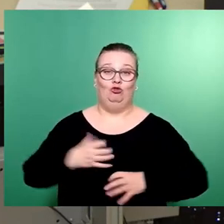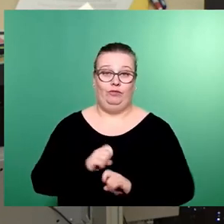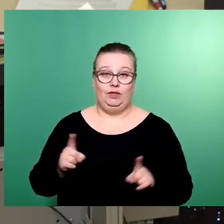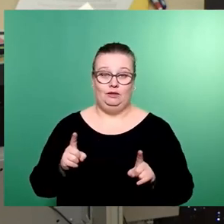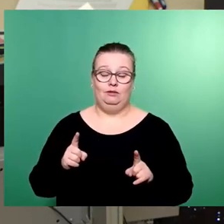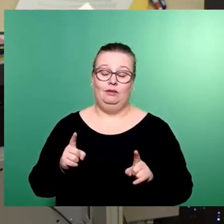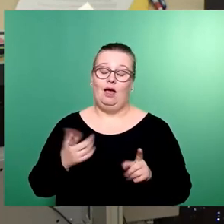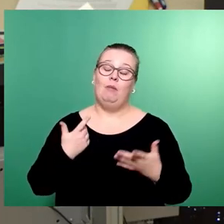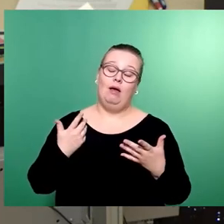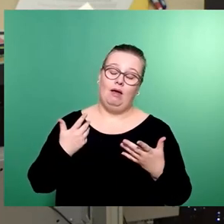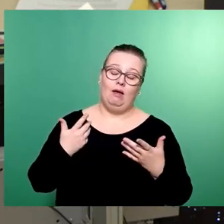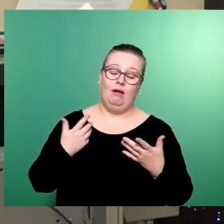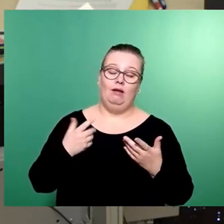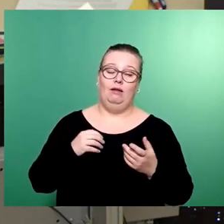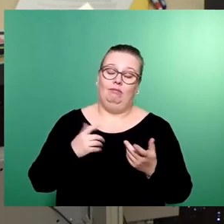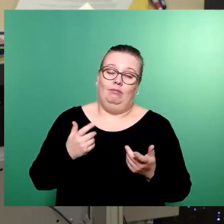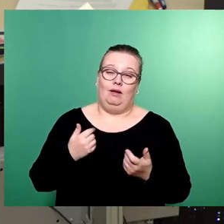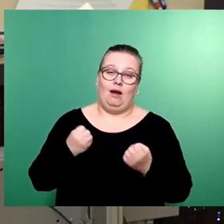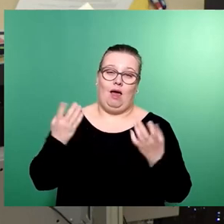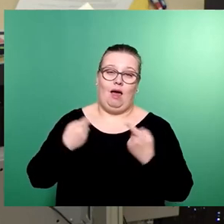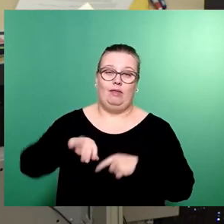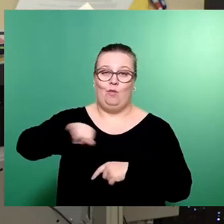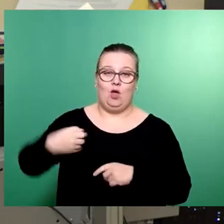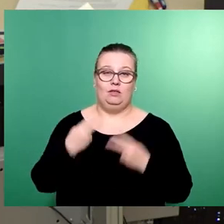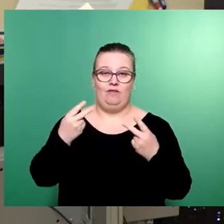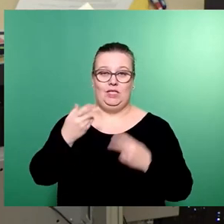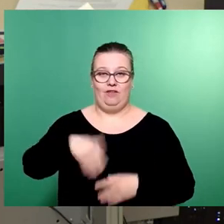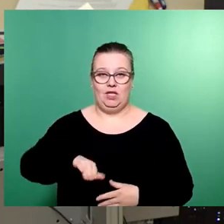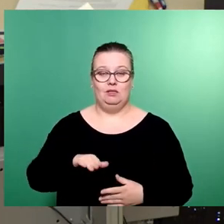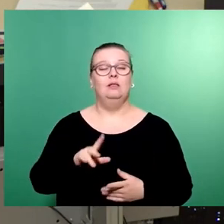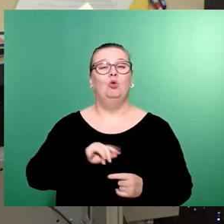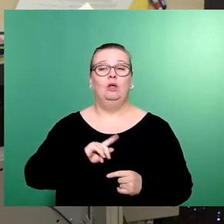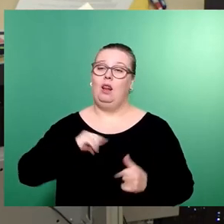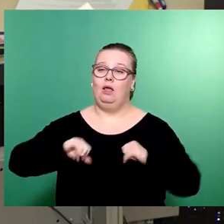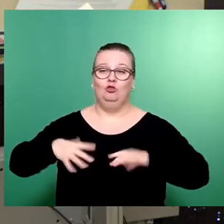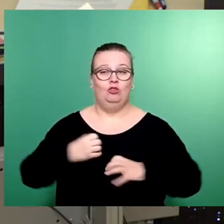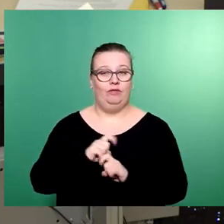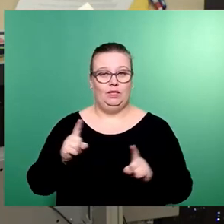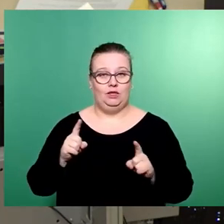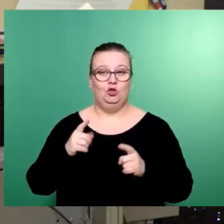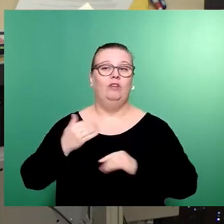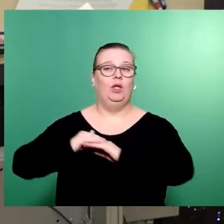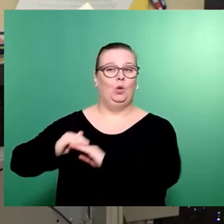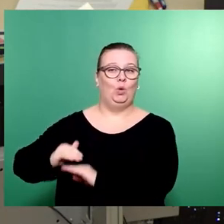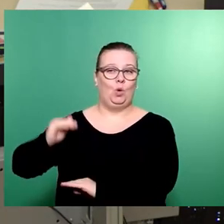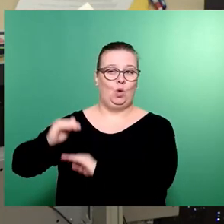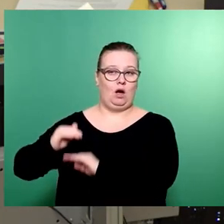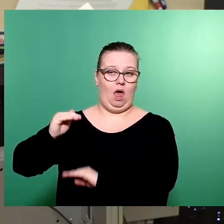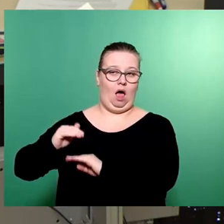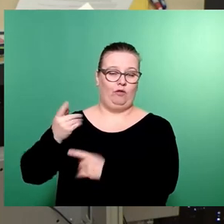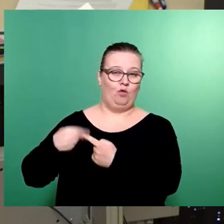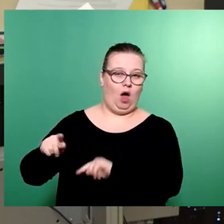waren einfach die anderen Projekte offenbar zu wichtig. Wir haben es nicht geschafft, Rücklagen für weitere